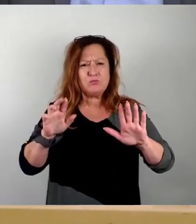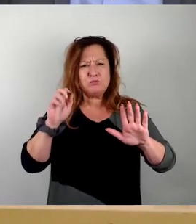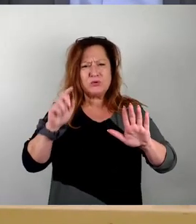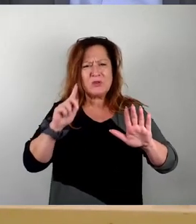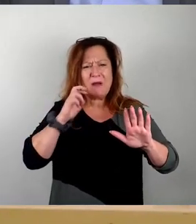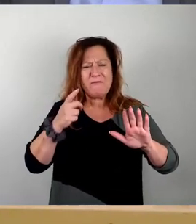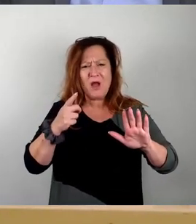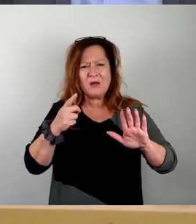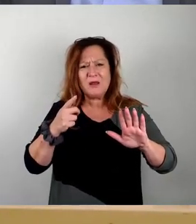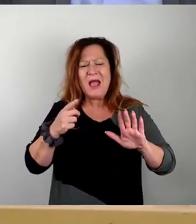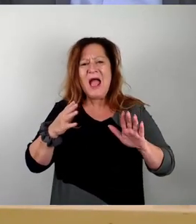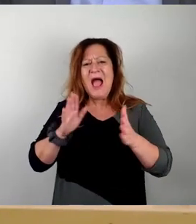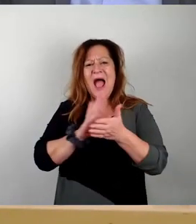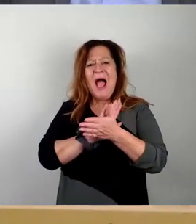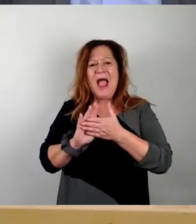Einfach hinten ran.